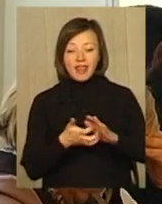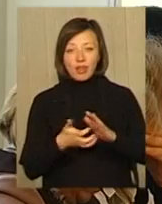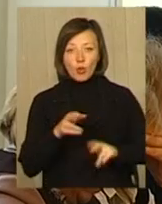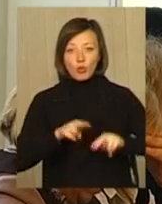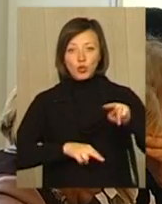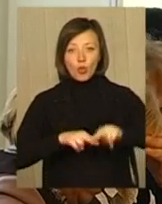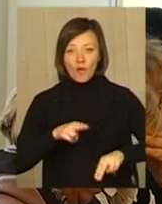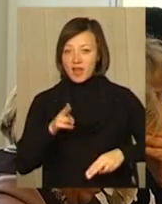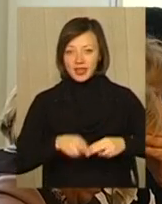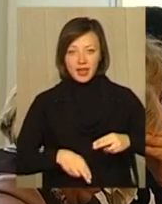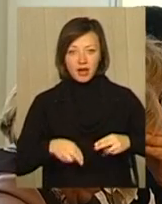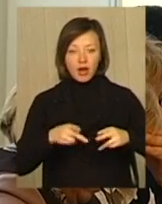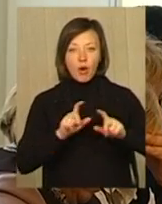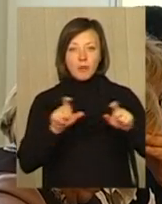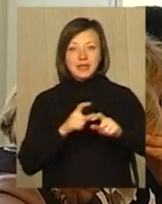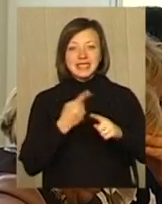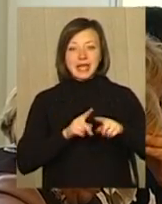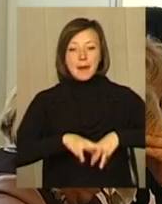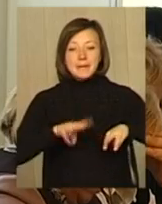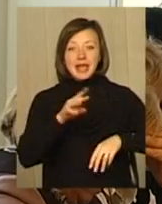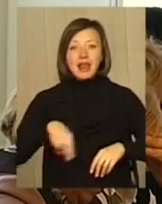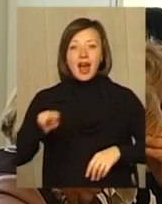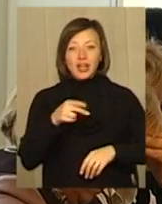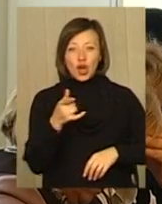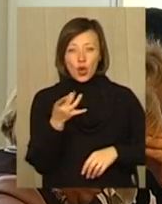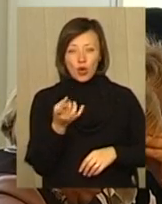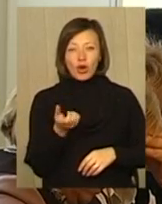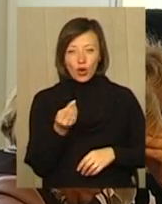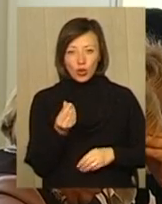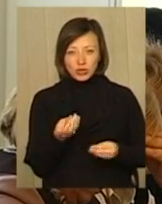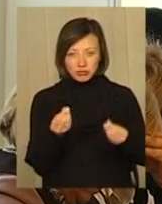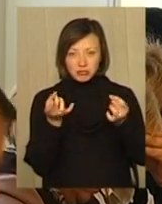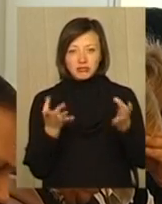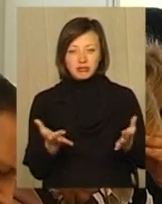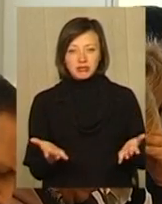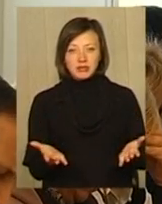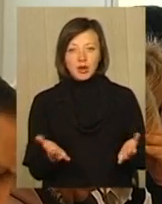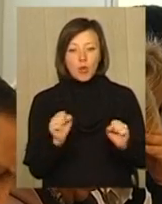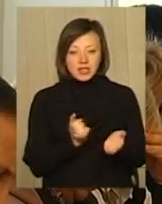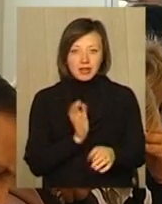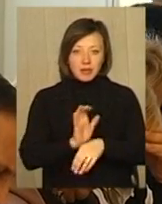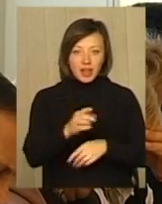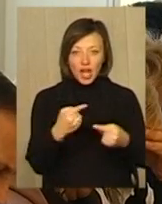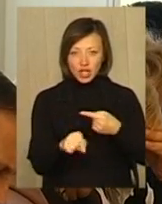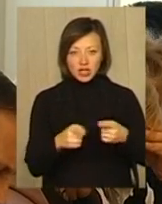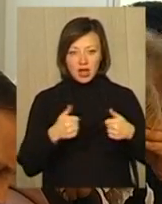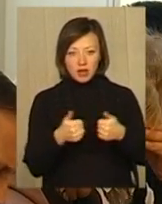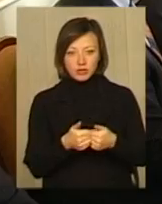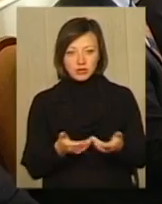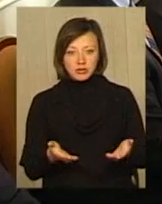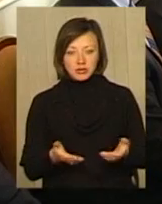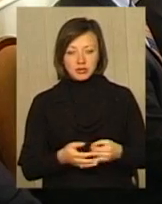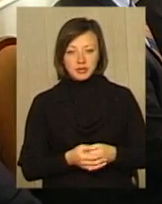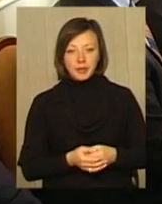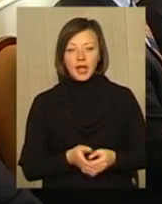об'єктів. Це мільярди грошей закопані. Ці гроші можна було спрямувати на якійсь другій галузі, а от того, що йшло, знаєте, як сліпікою тята.